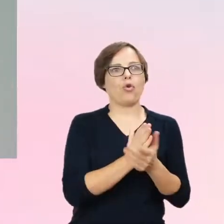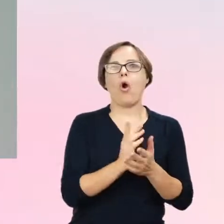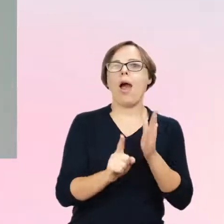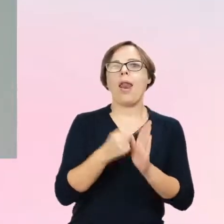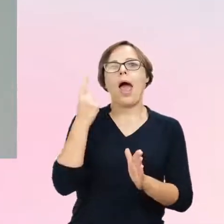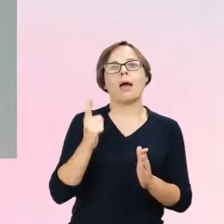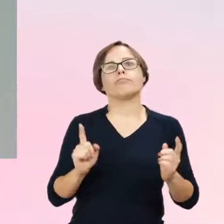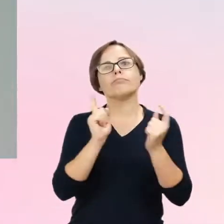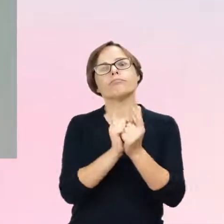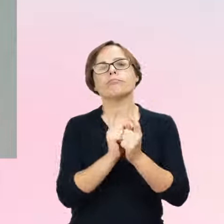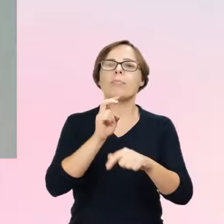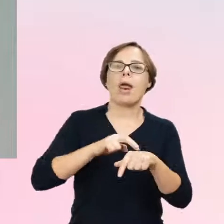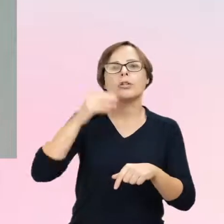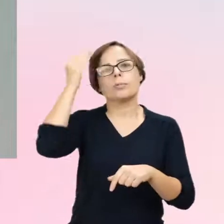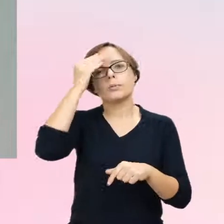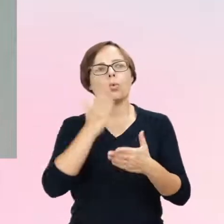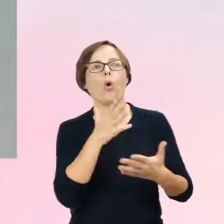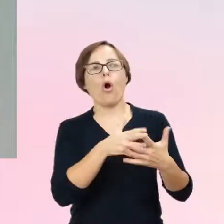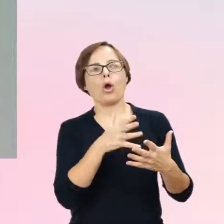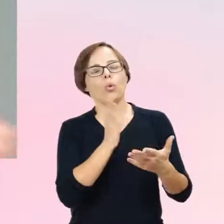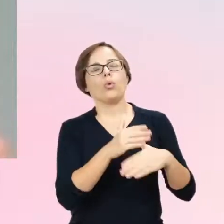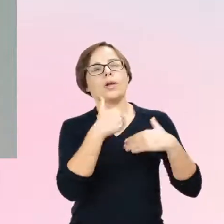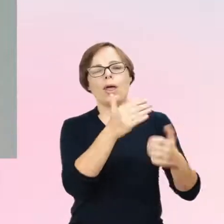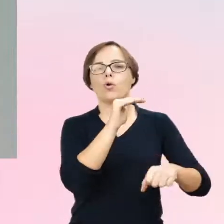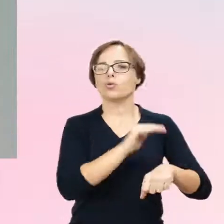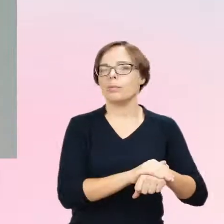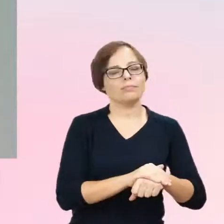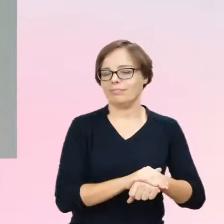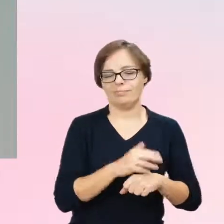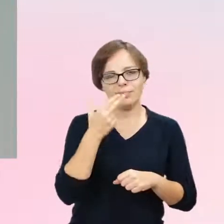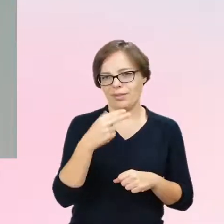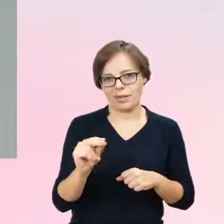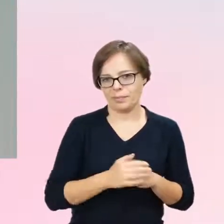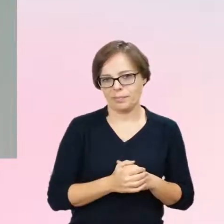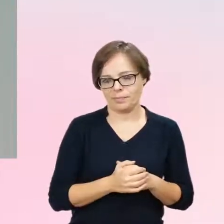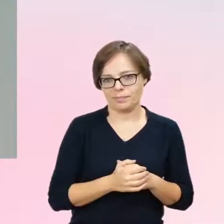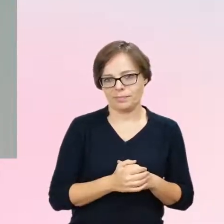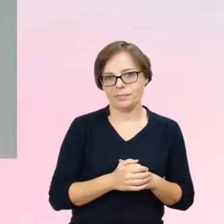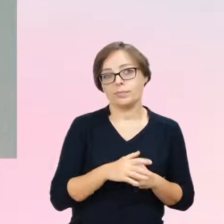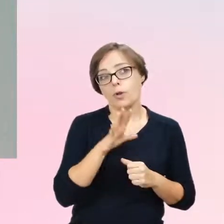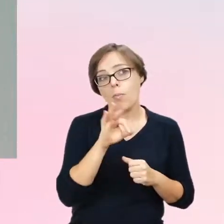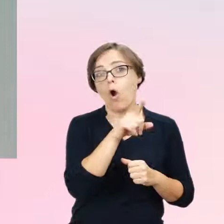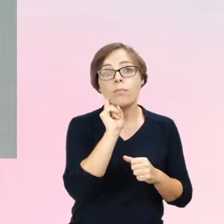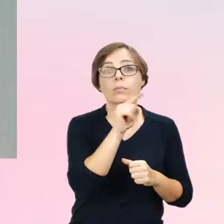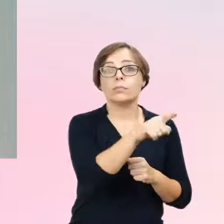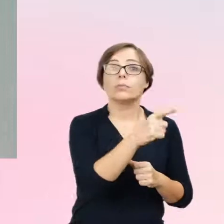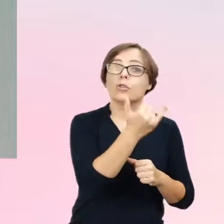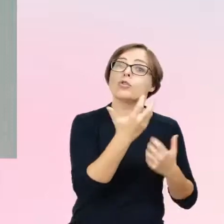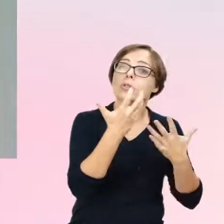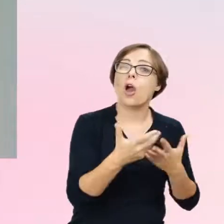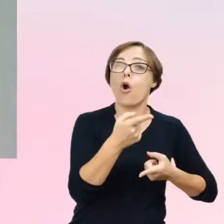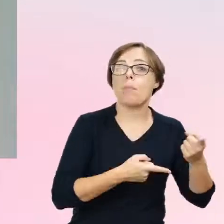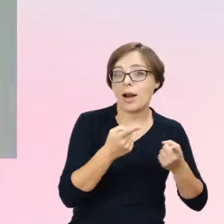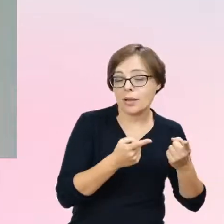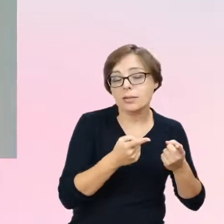oczekiwanie związane z operacją jest całą jakby wierzchołkiem góry lodowej i może wynikać z przeróżnych jakby kwestii, które są